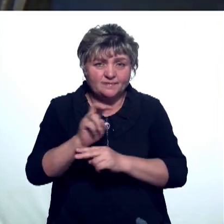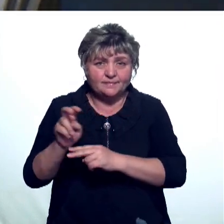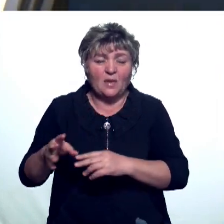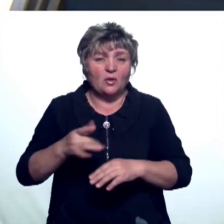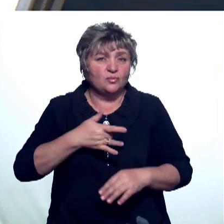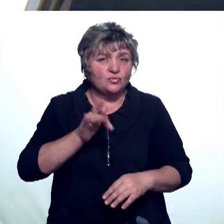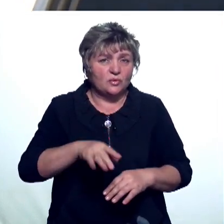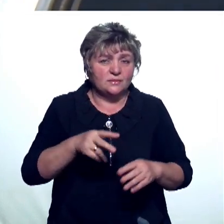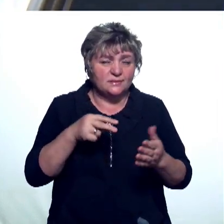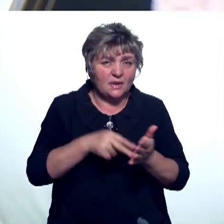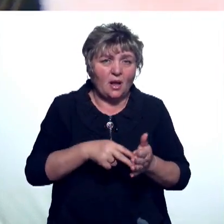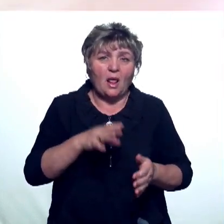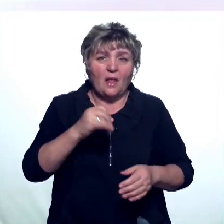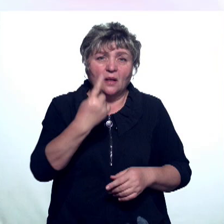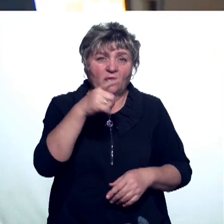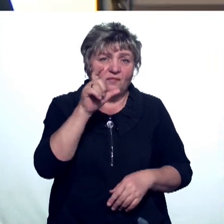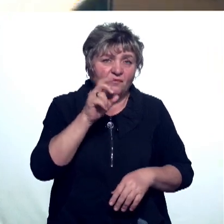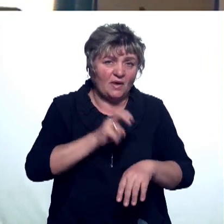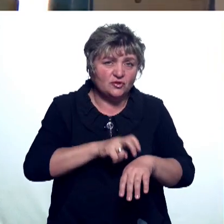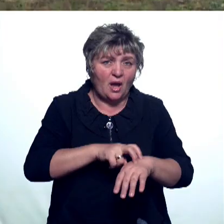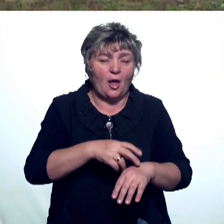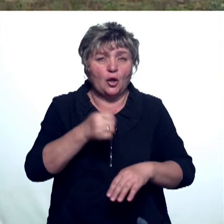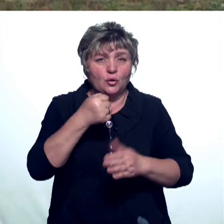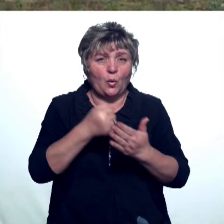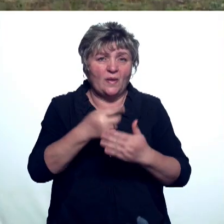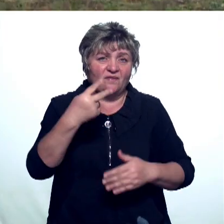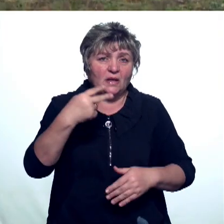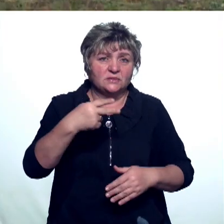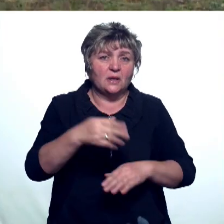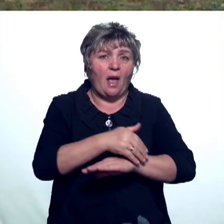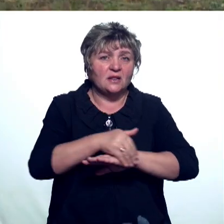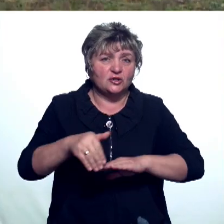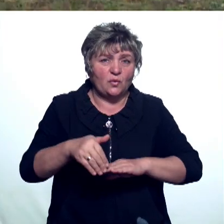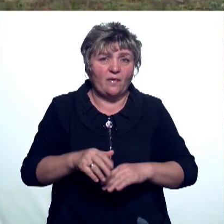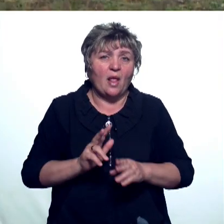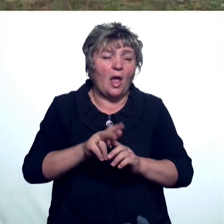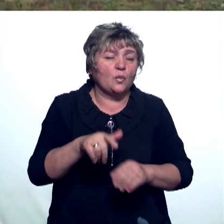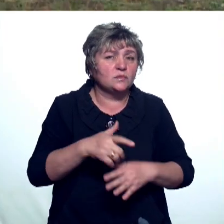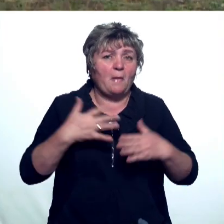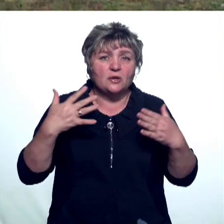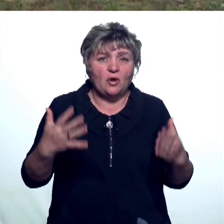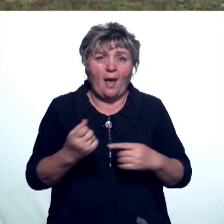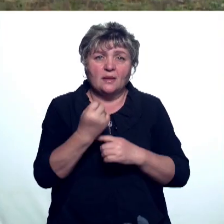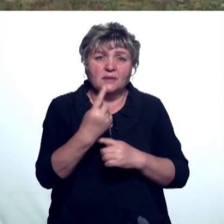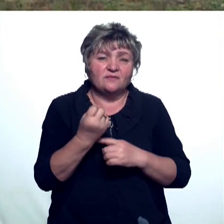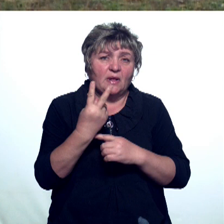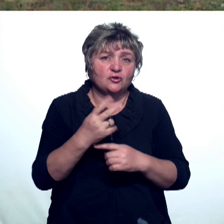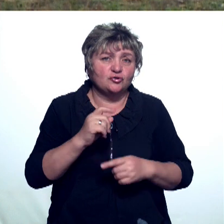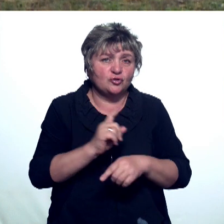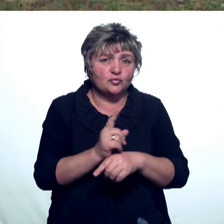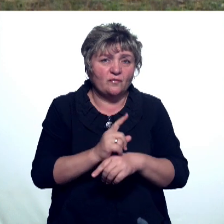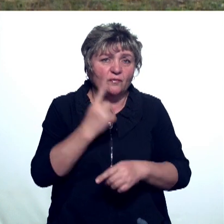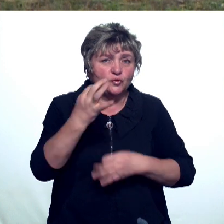На одного врача ежедневно приходится до 20 адресов. Нагрузка сейчас очень большая. Работаем по 11-12 часов в сутки.